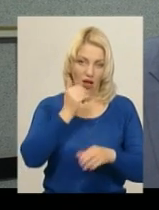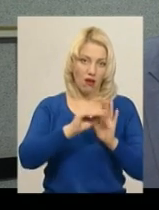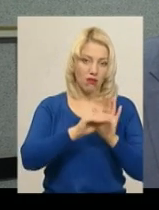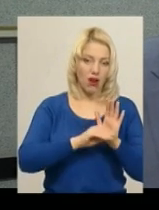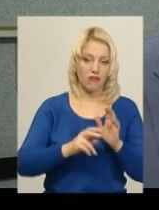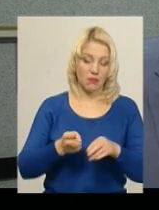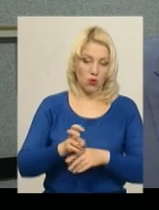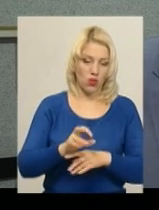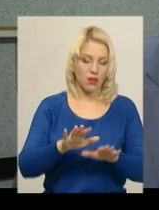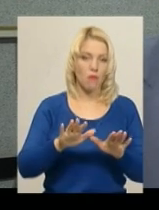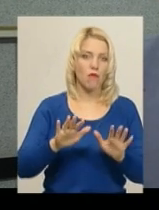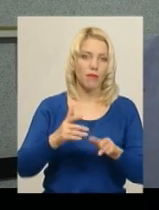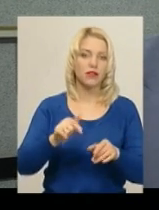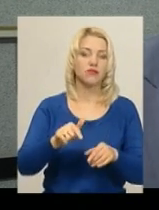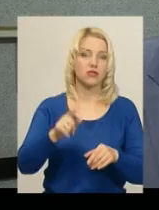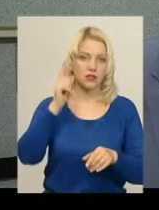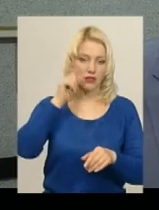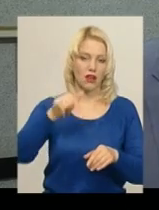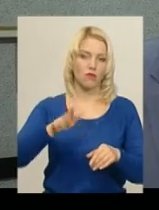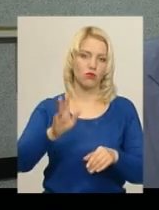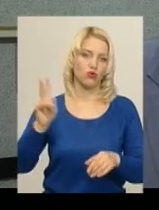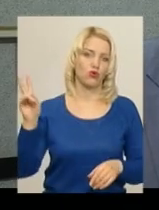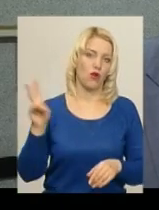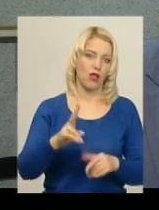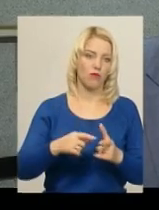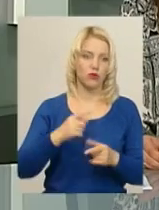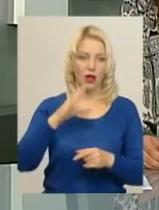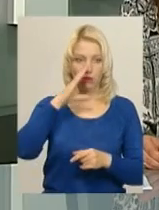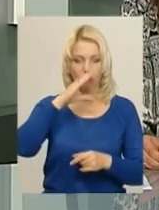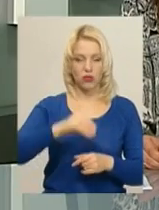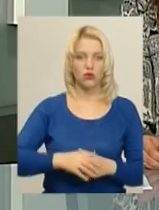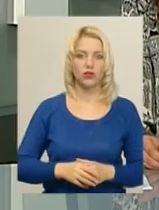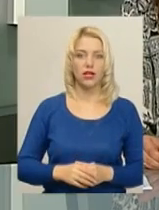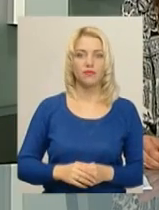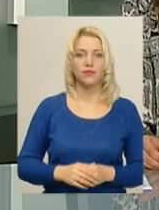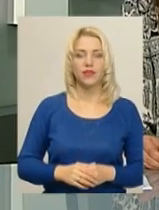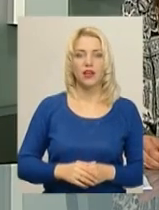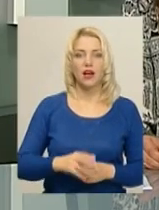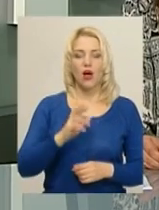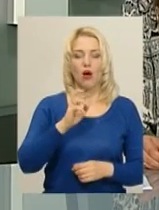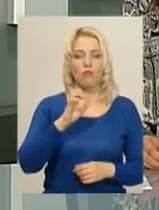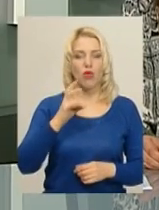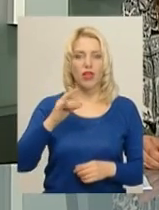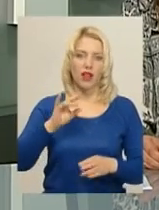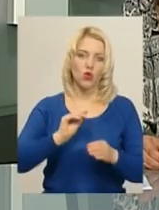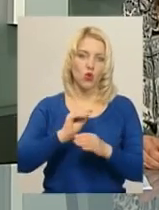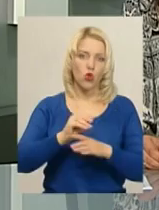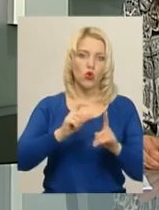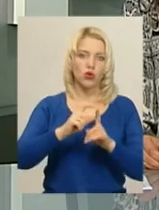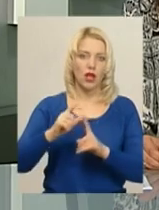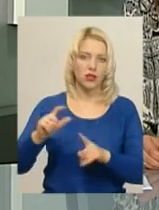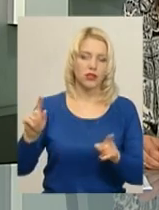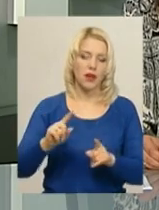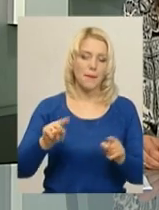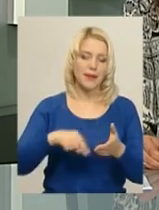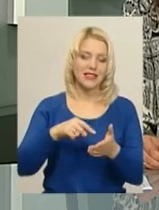момент, коли він знає, що в цей час буде тролейбус чи маршрутка. Андрій Бондаренко додає, міська влада